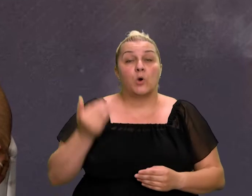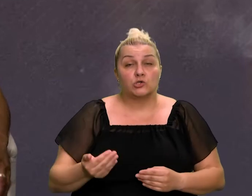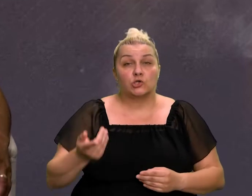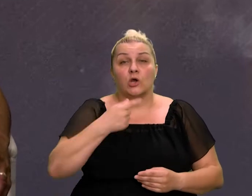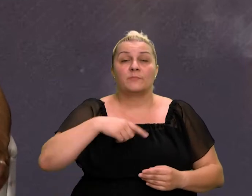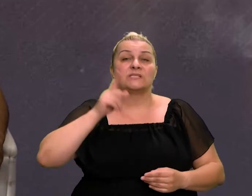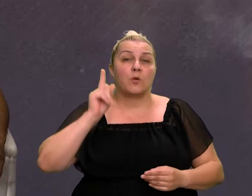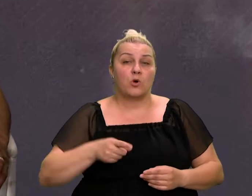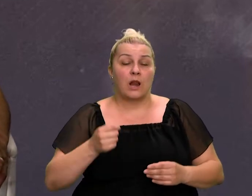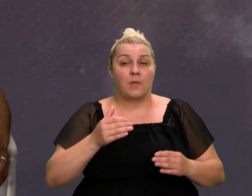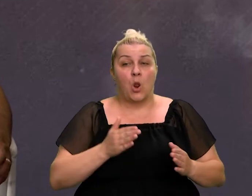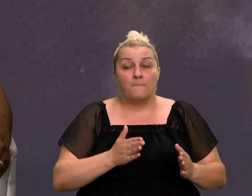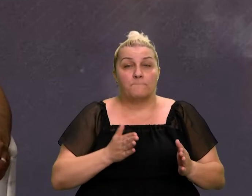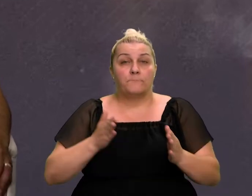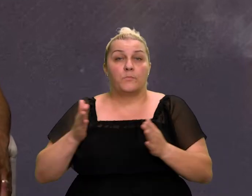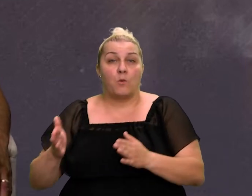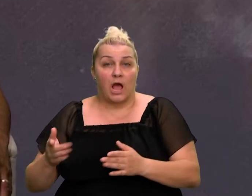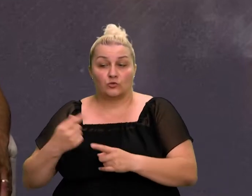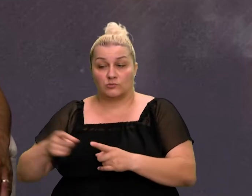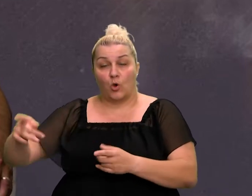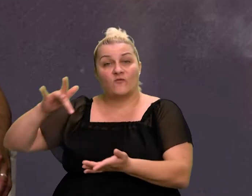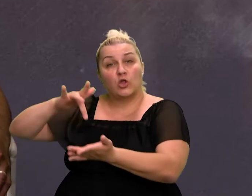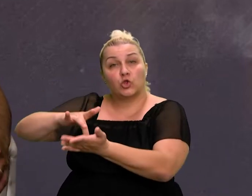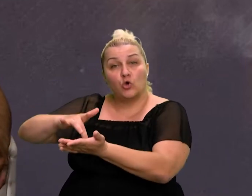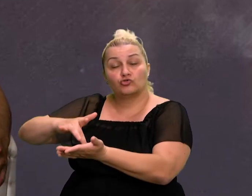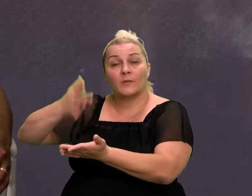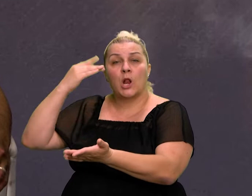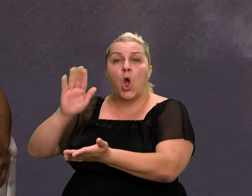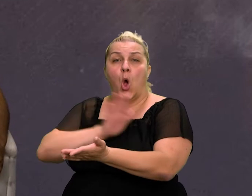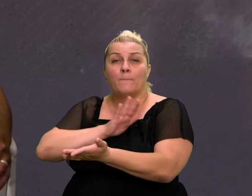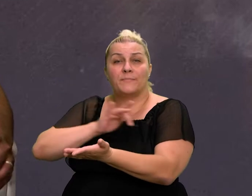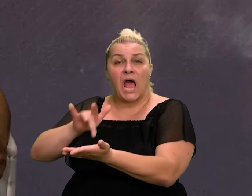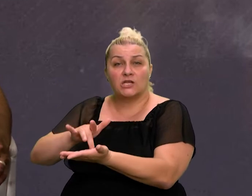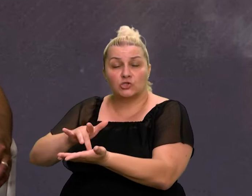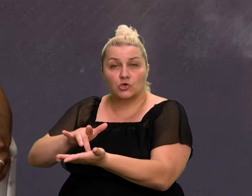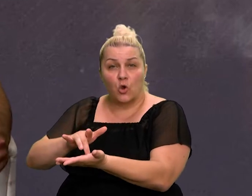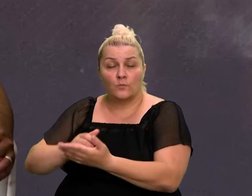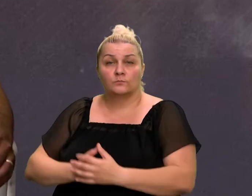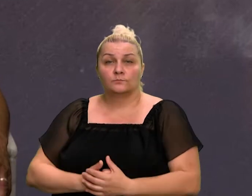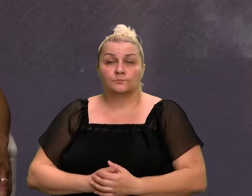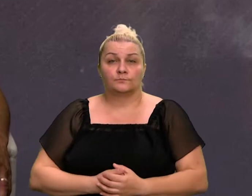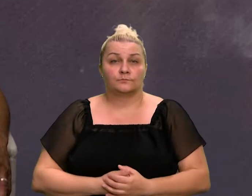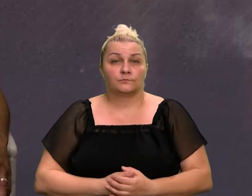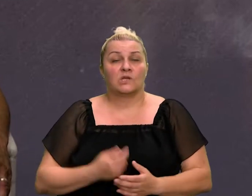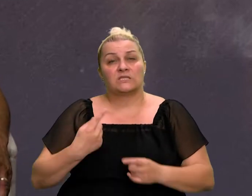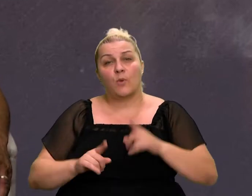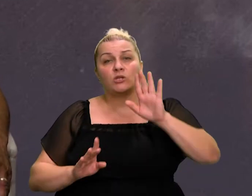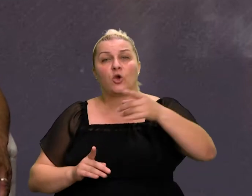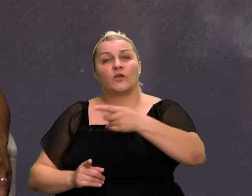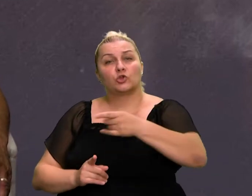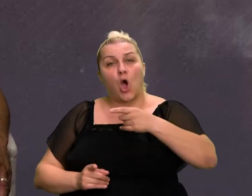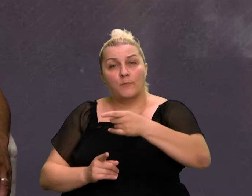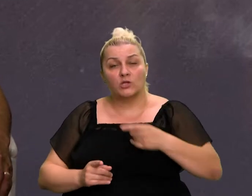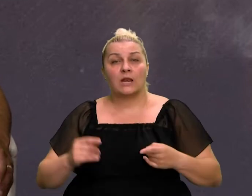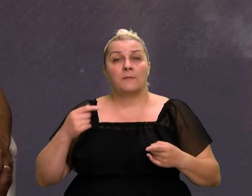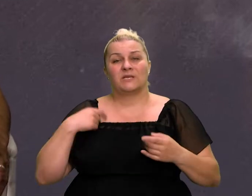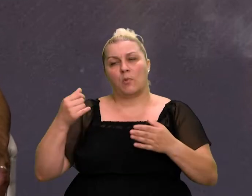smo se malo pomaknuti, jer ta točka je već postala opasna za djelovanje njihovog to krištajne. Morali smo se pomaknuti jedno par sto metara